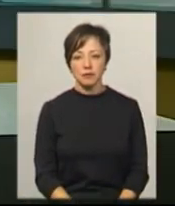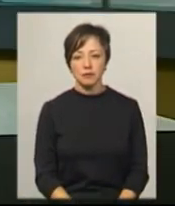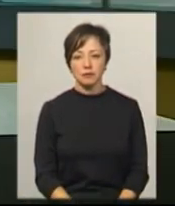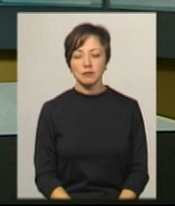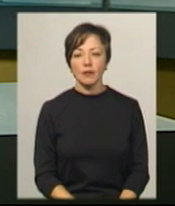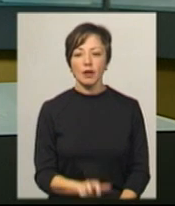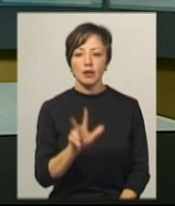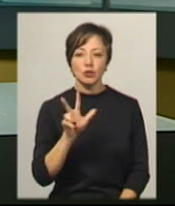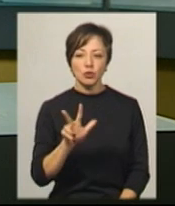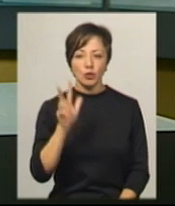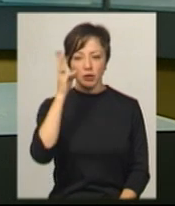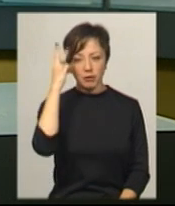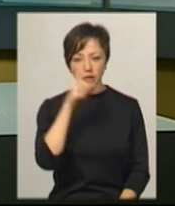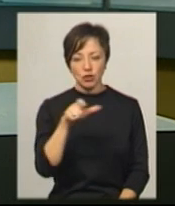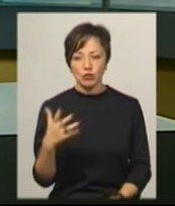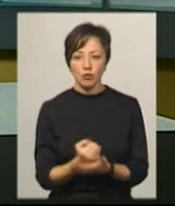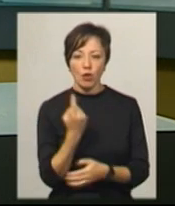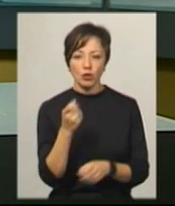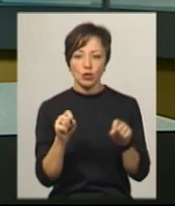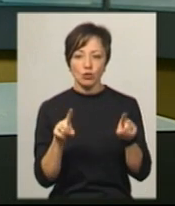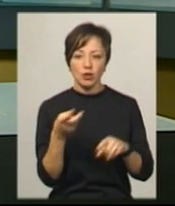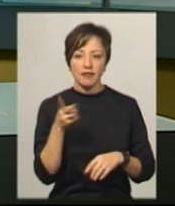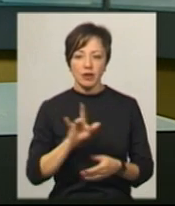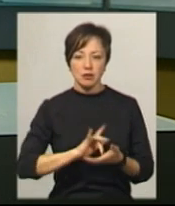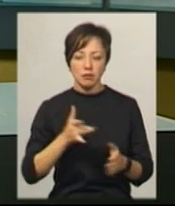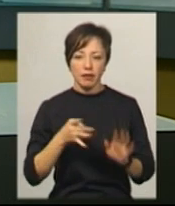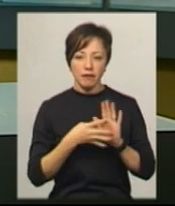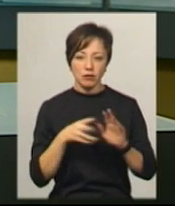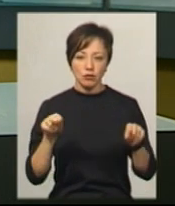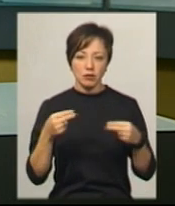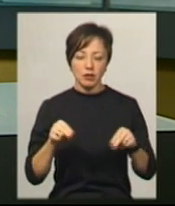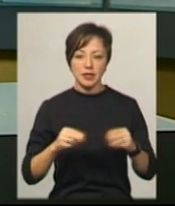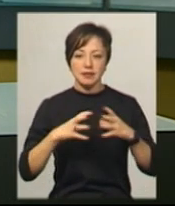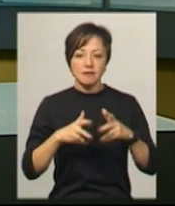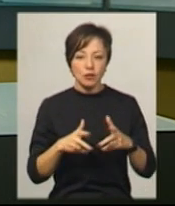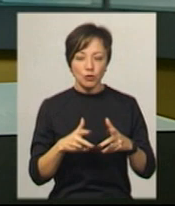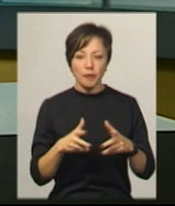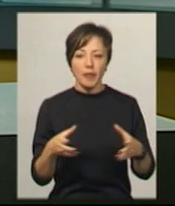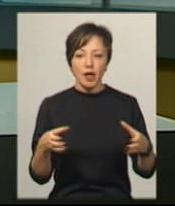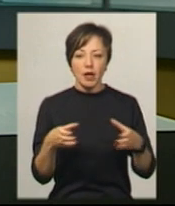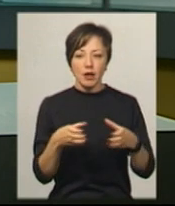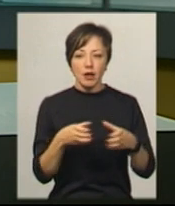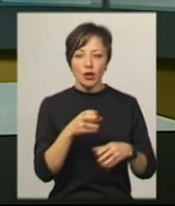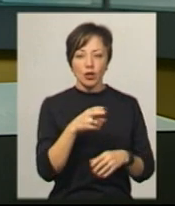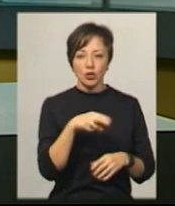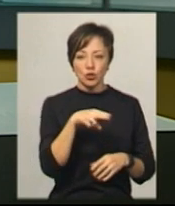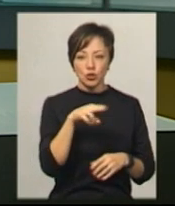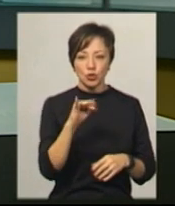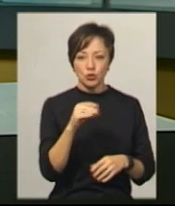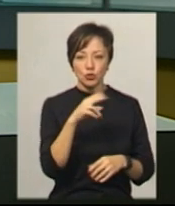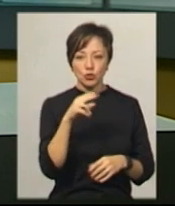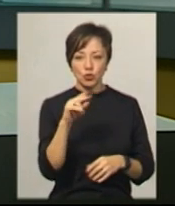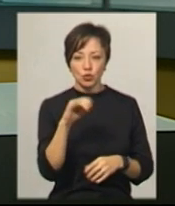Троє хмельничан здобули одне золото та два срібла на 9-му чемпіонаті світу з комбат-дзюдзуцу серед